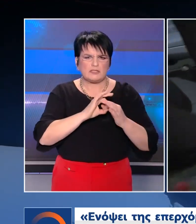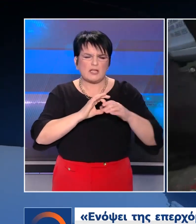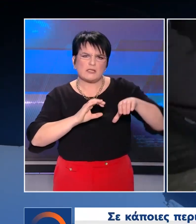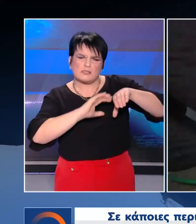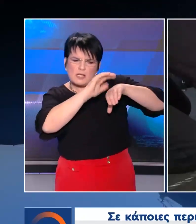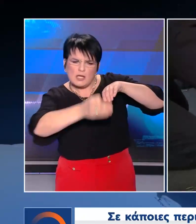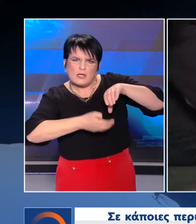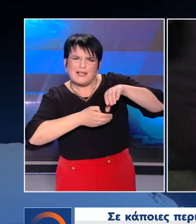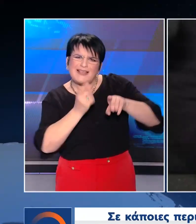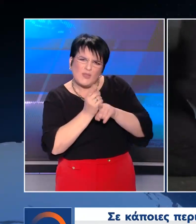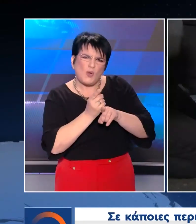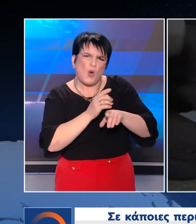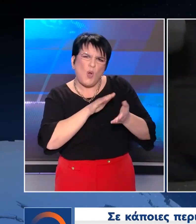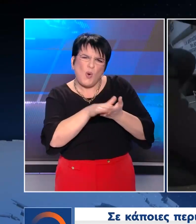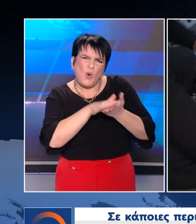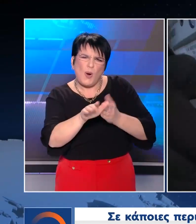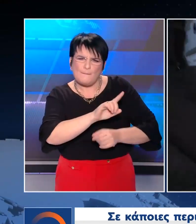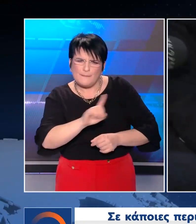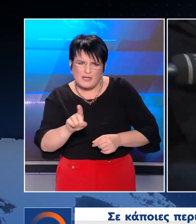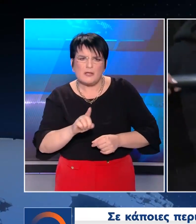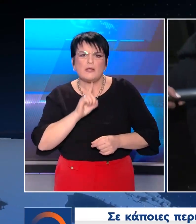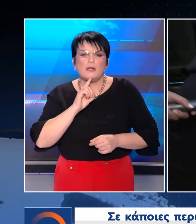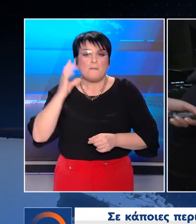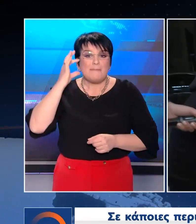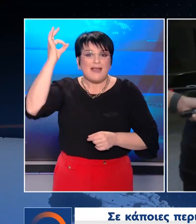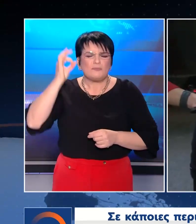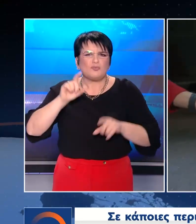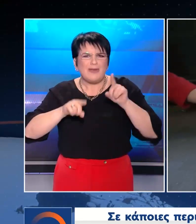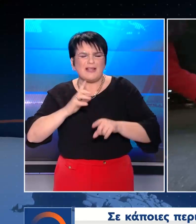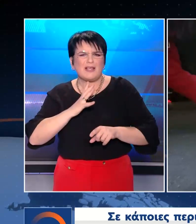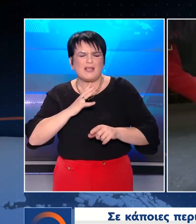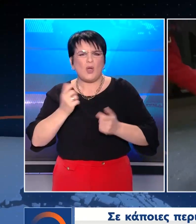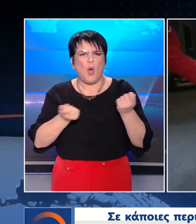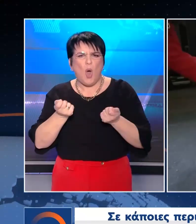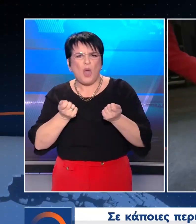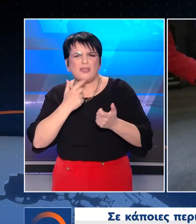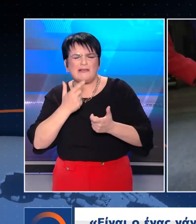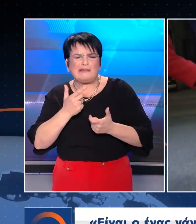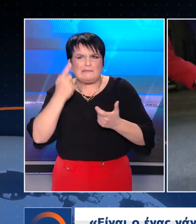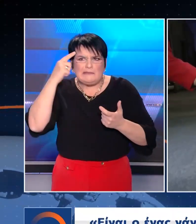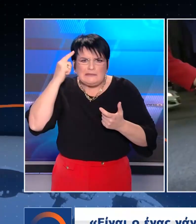Σε κάποιες περιπτώσεις που οι οδηγοί δεν γνωρίζουν πώς να βάζουν αλυσίδες τους παραδίδονται ταχεία μαθήματα.